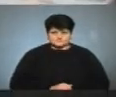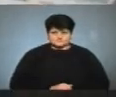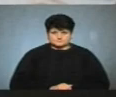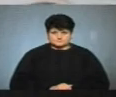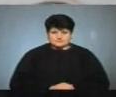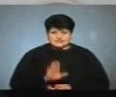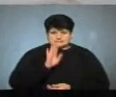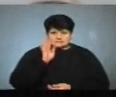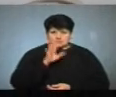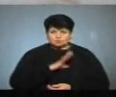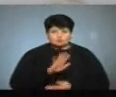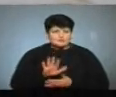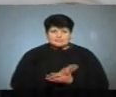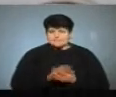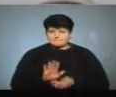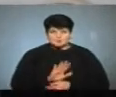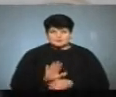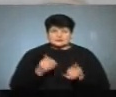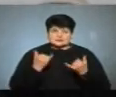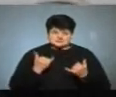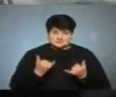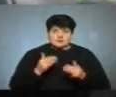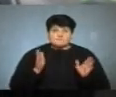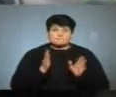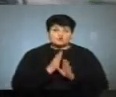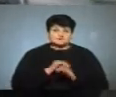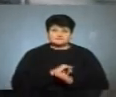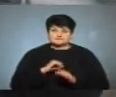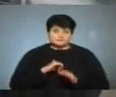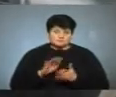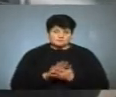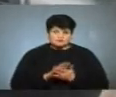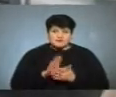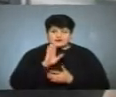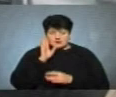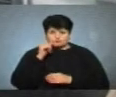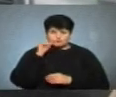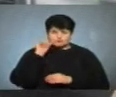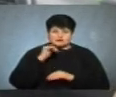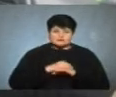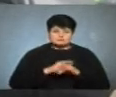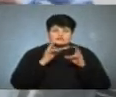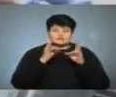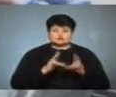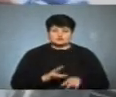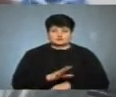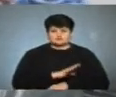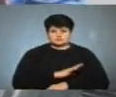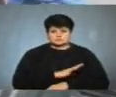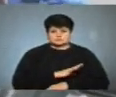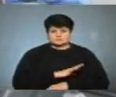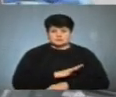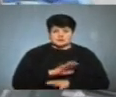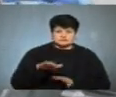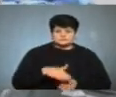Зранку було не почищено, зараз погода почистила. Ранком і вчора, вечором то катастрофа була. Носило